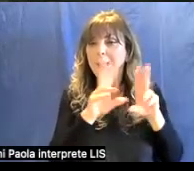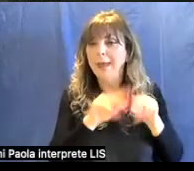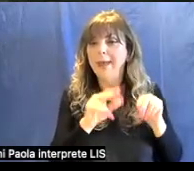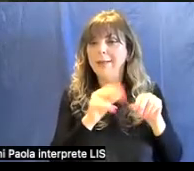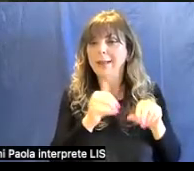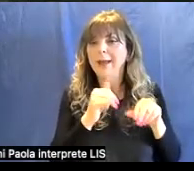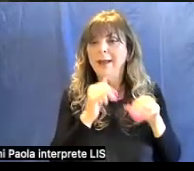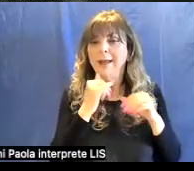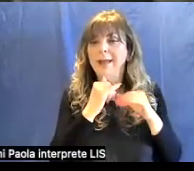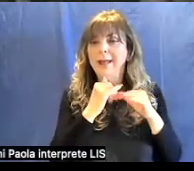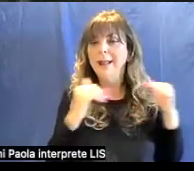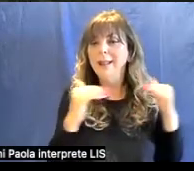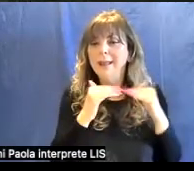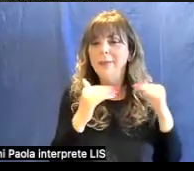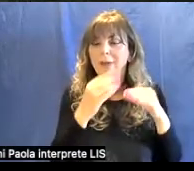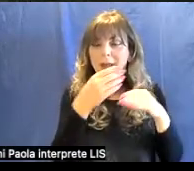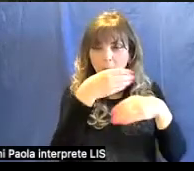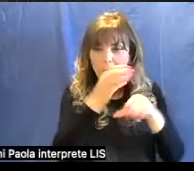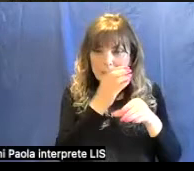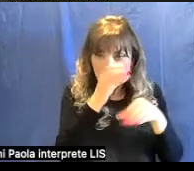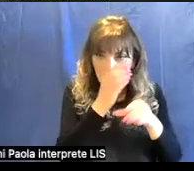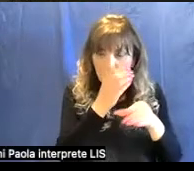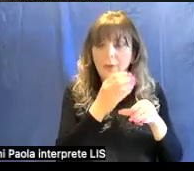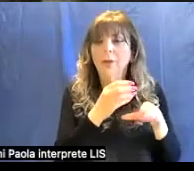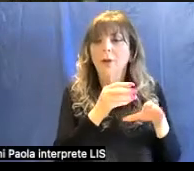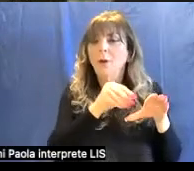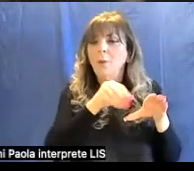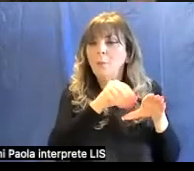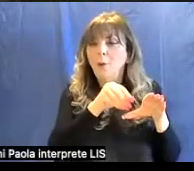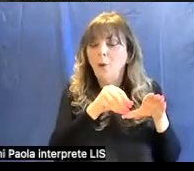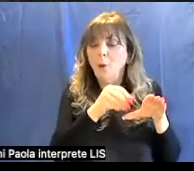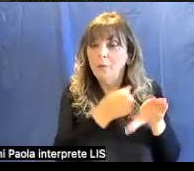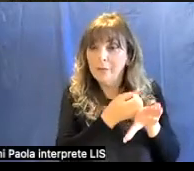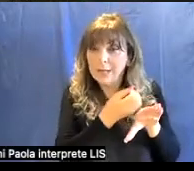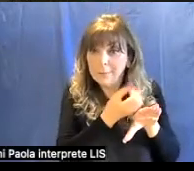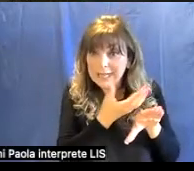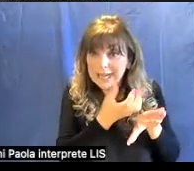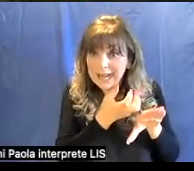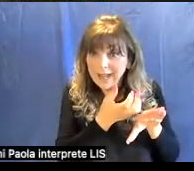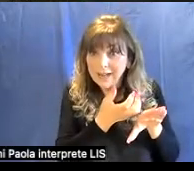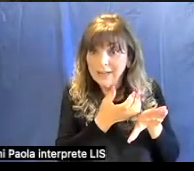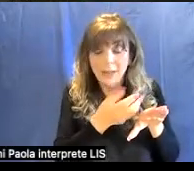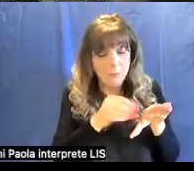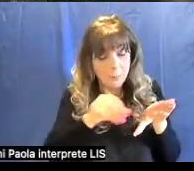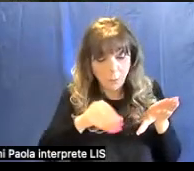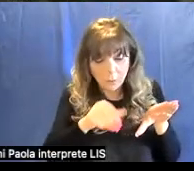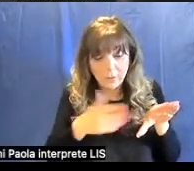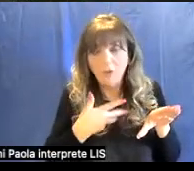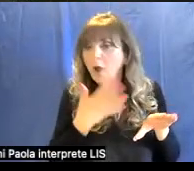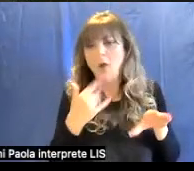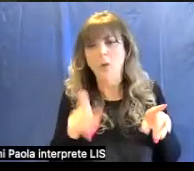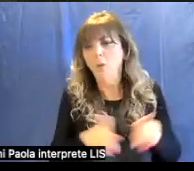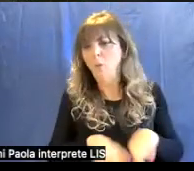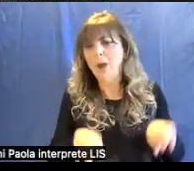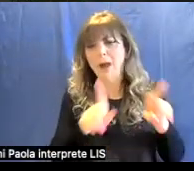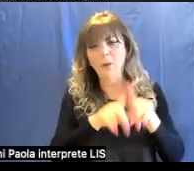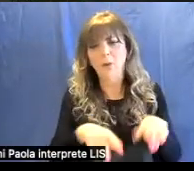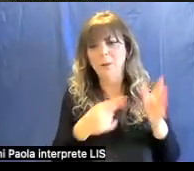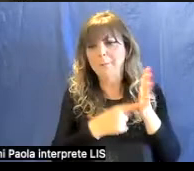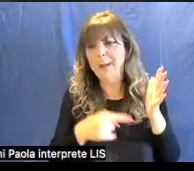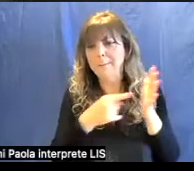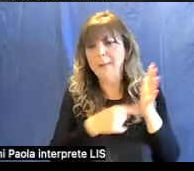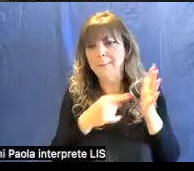microscopico. Quindi anche una polvere del minerale stesso avrà lo stesso colore del minerale macroscopico.